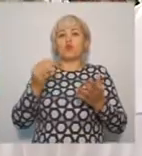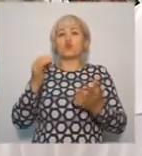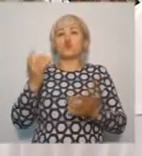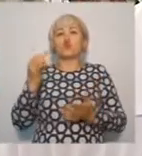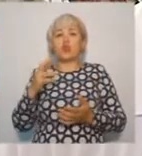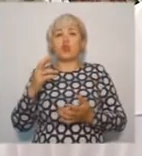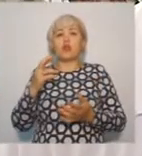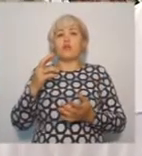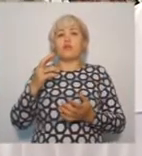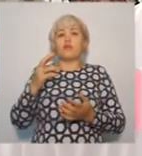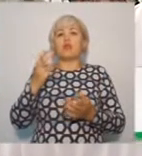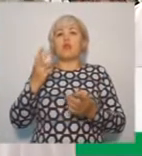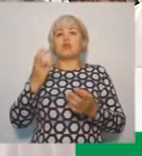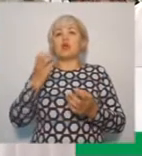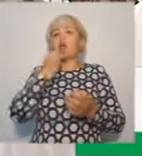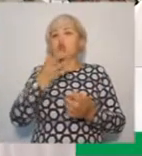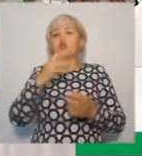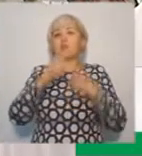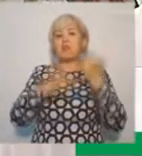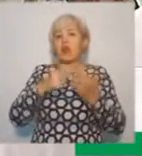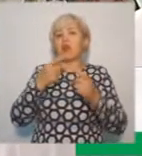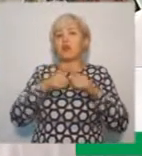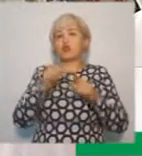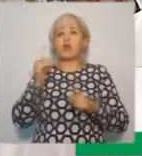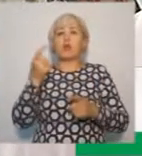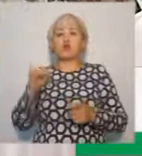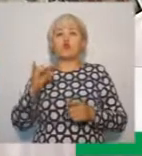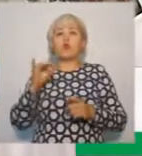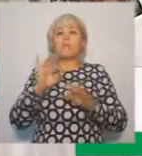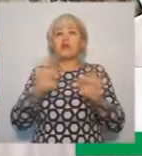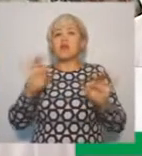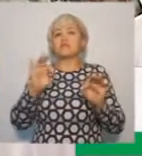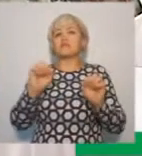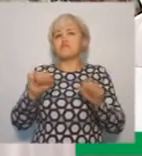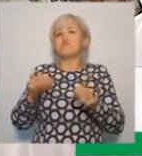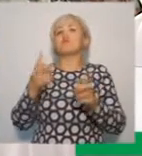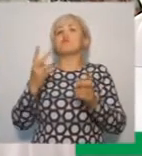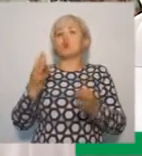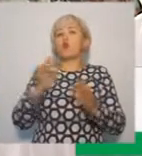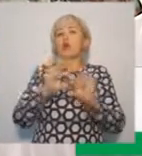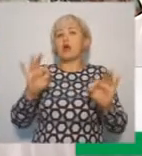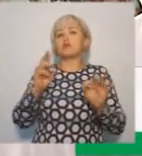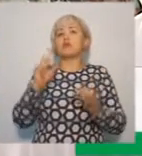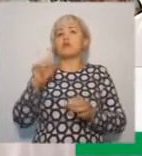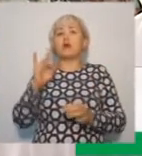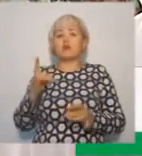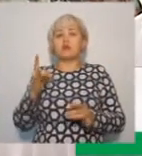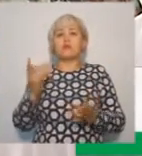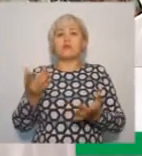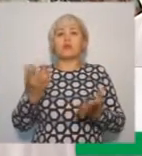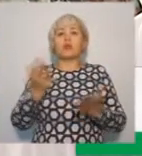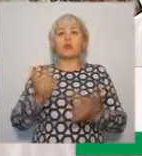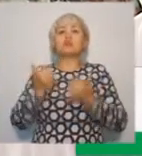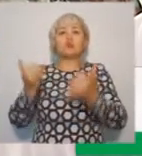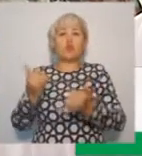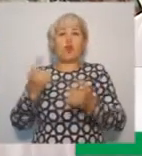И это не просто учреждения здравоохранения с хорошей материально-технической базой, прекрасно оснащенные,